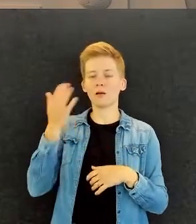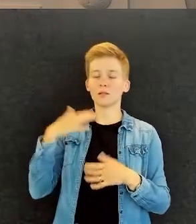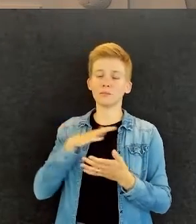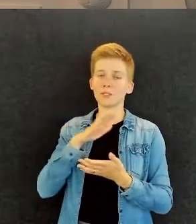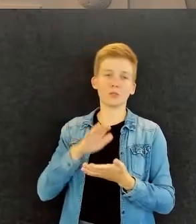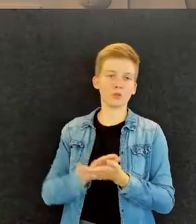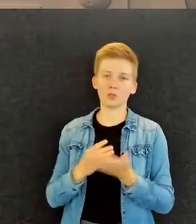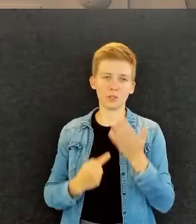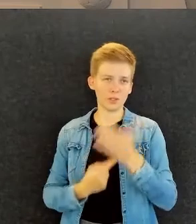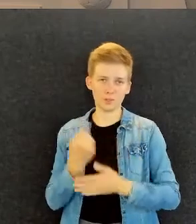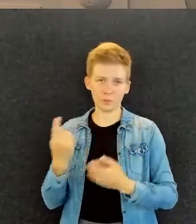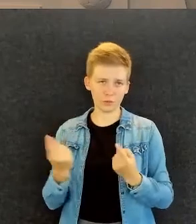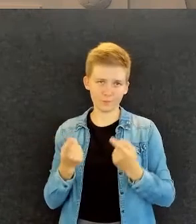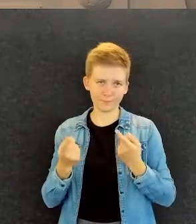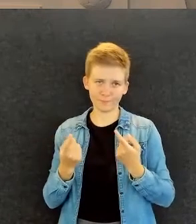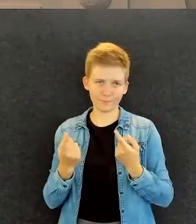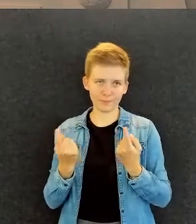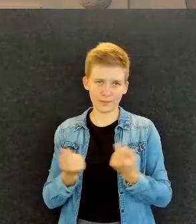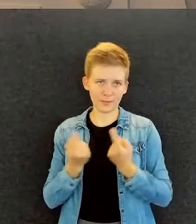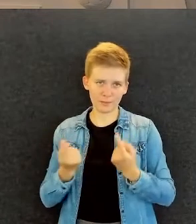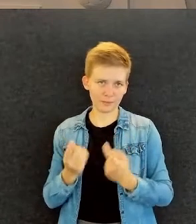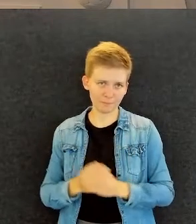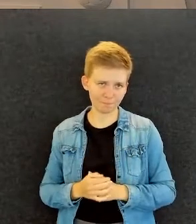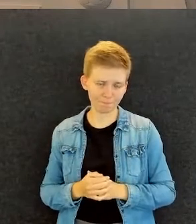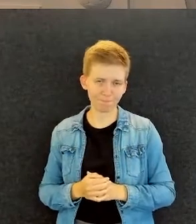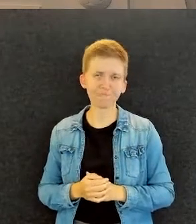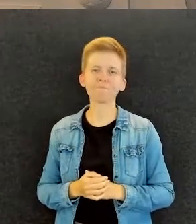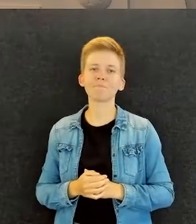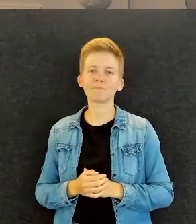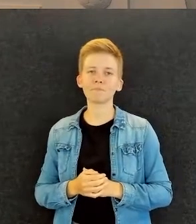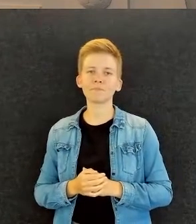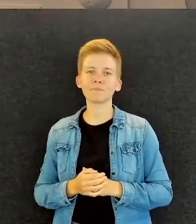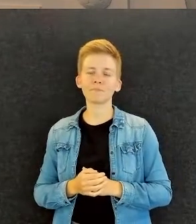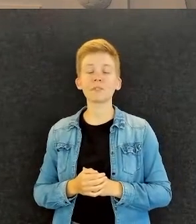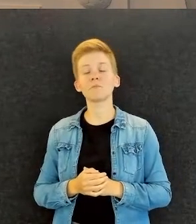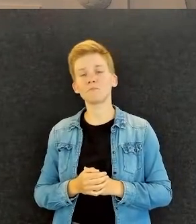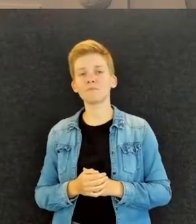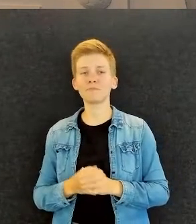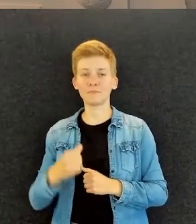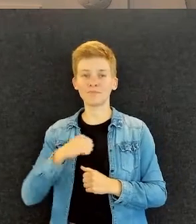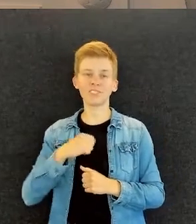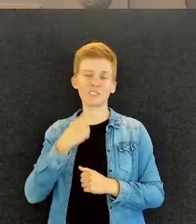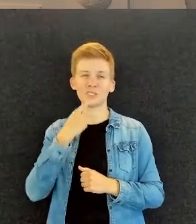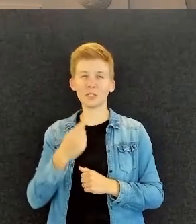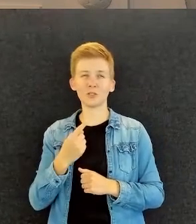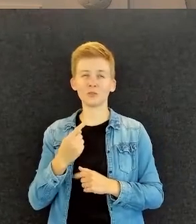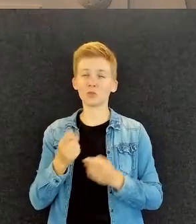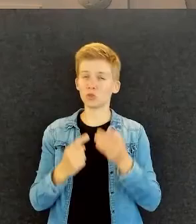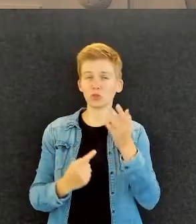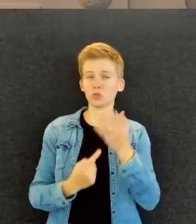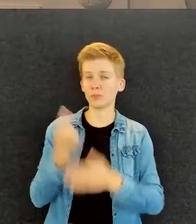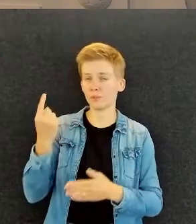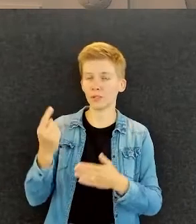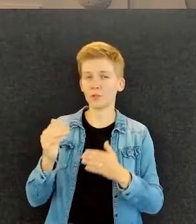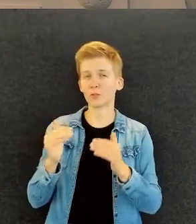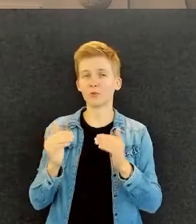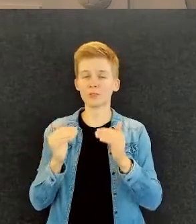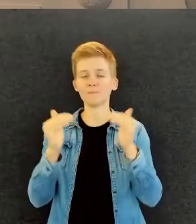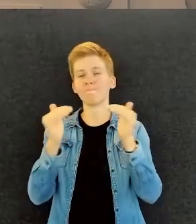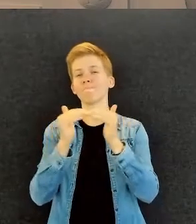koskaan oltu, mutta tämä voisin ainakin itse sanoa, että on.